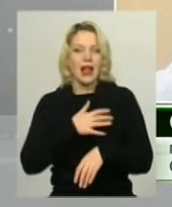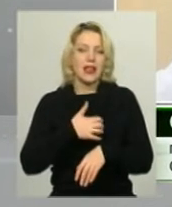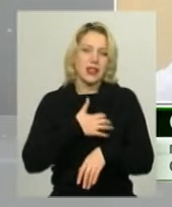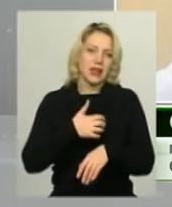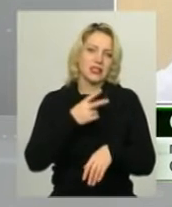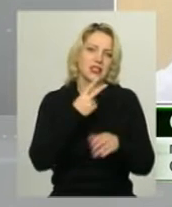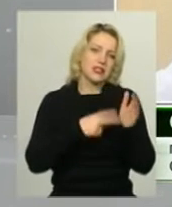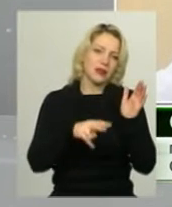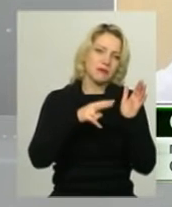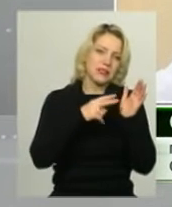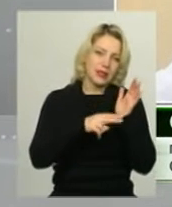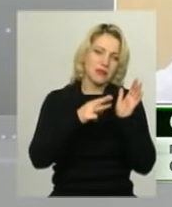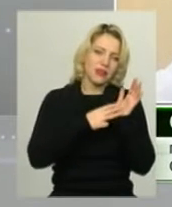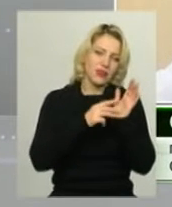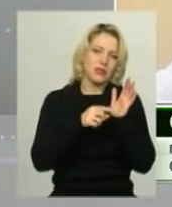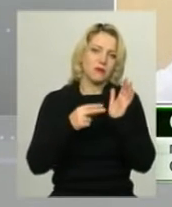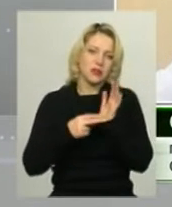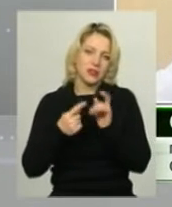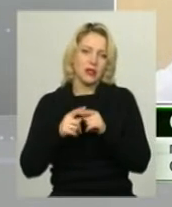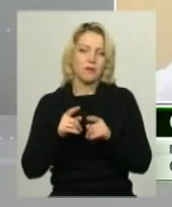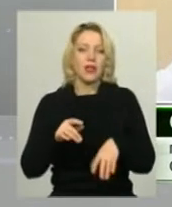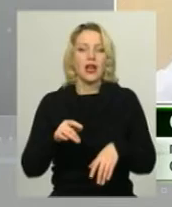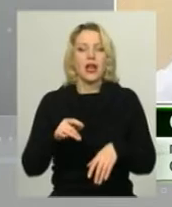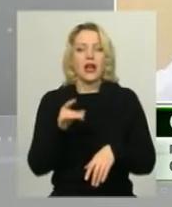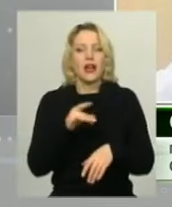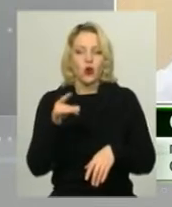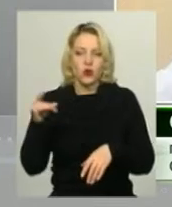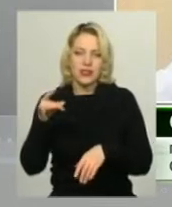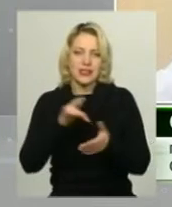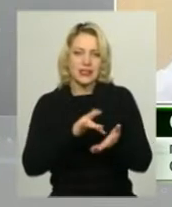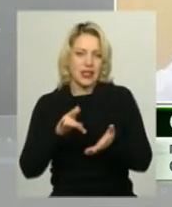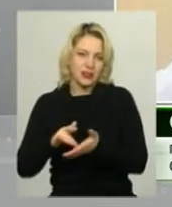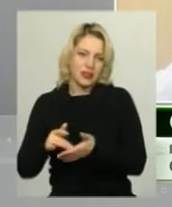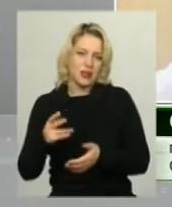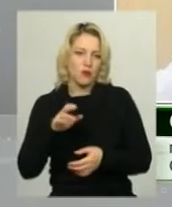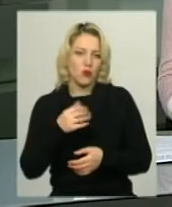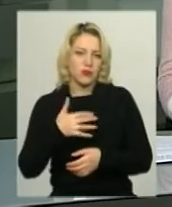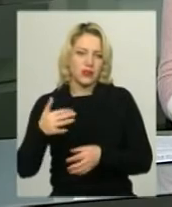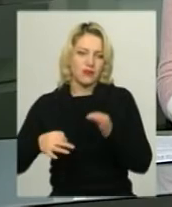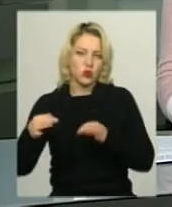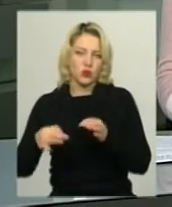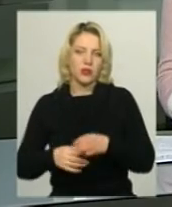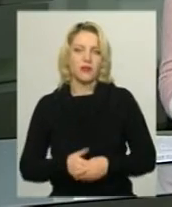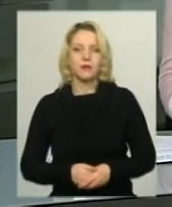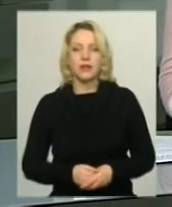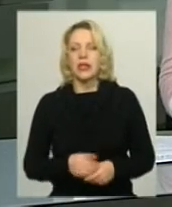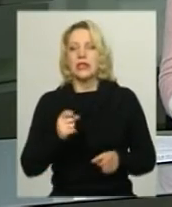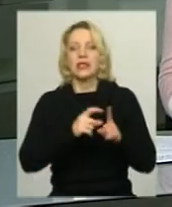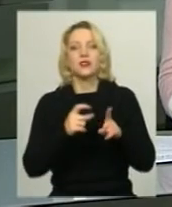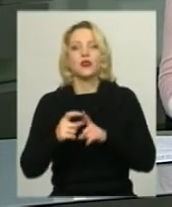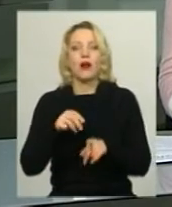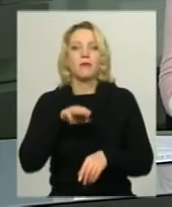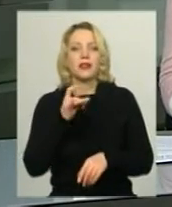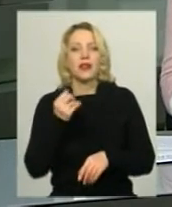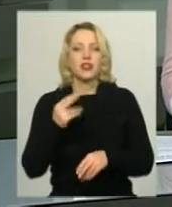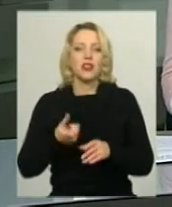,7%. Шапотівський районний центр у них – 90%. За словами Ольги